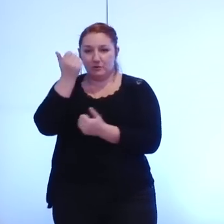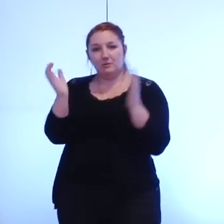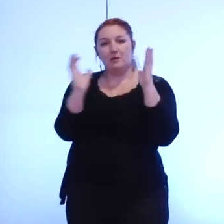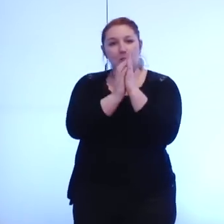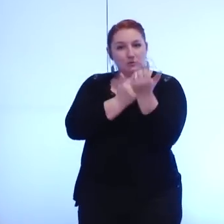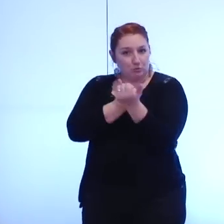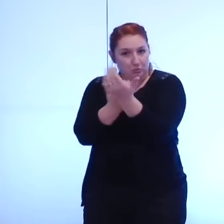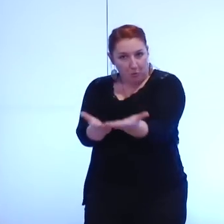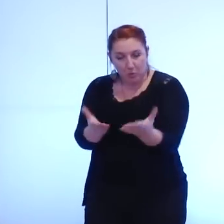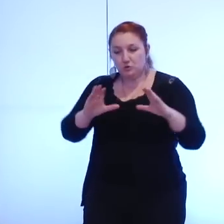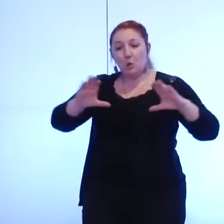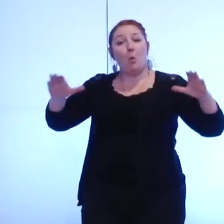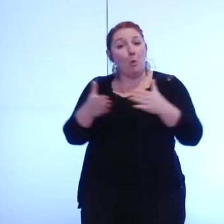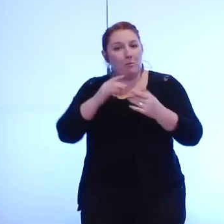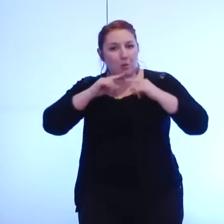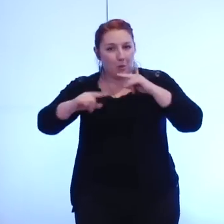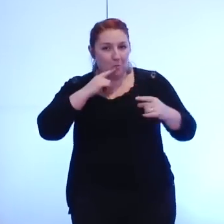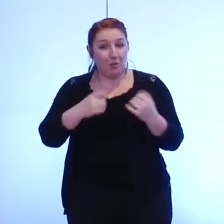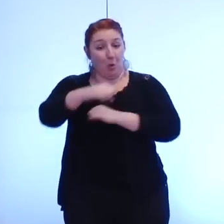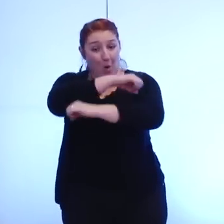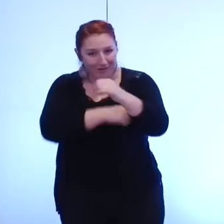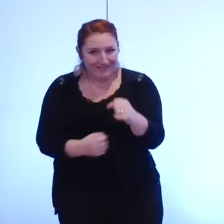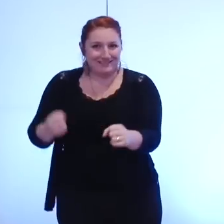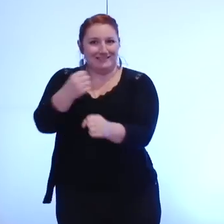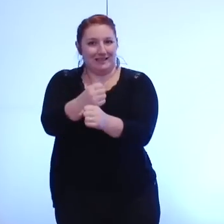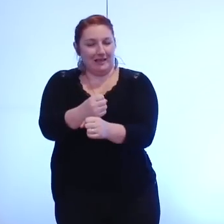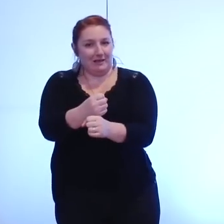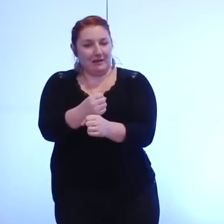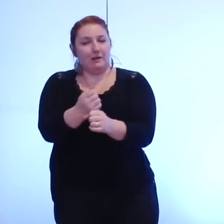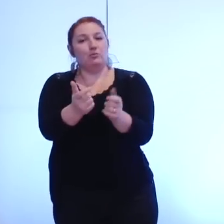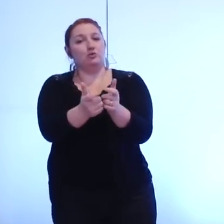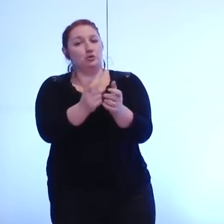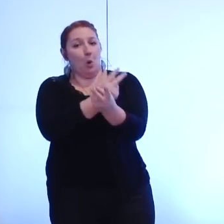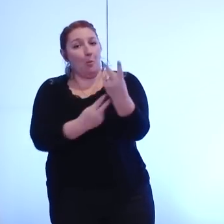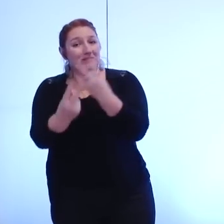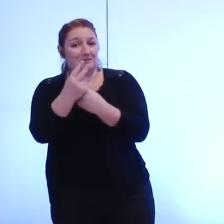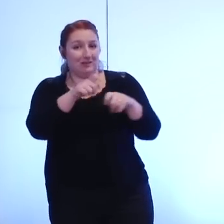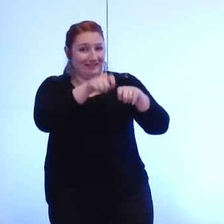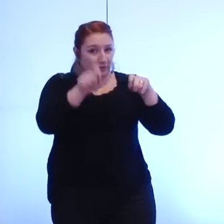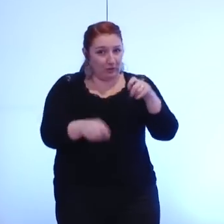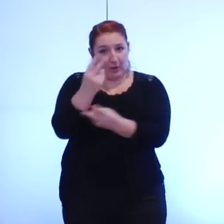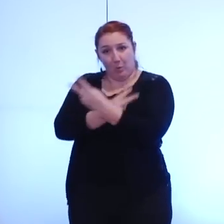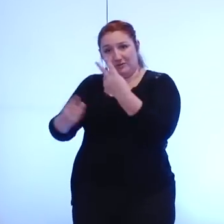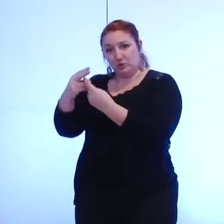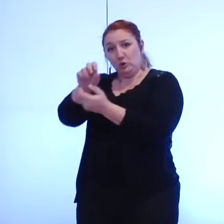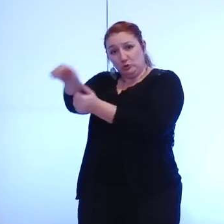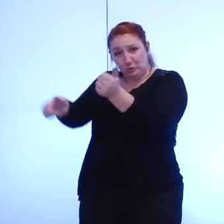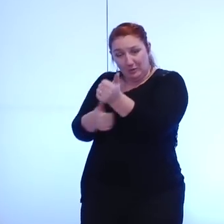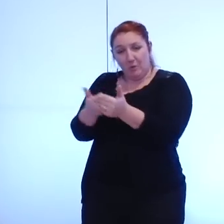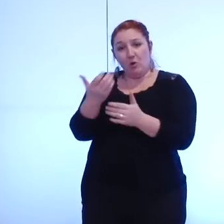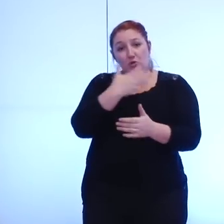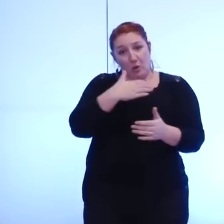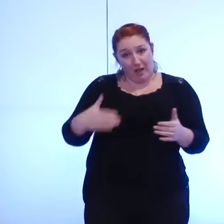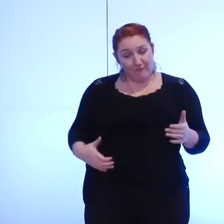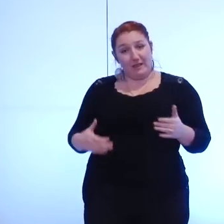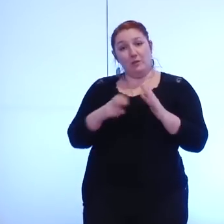délibération d'organiser ce groupement de commandes et de désigner un représentant titulaire et un représentant suppléant de la ville de Grenoble au sein de ce groupement